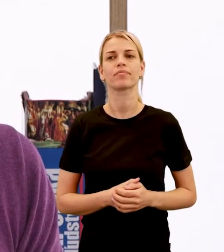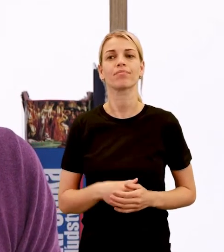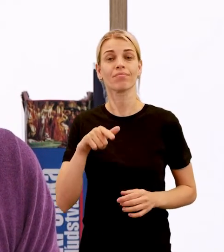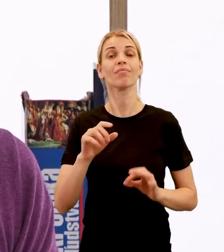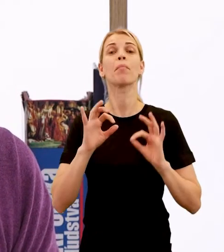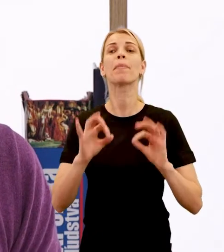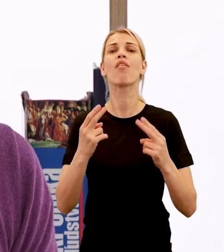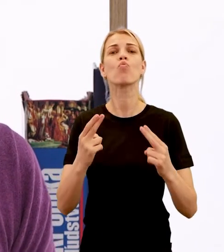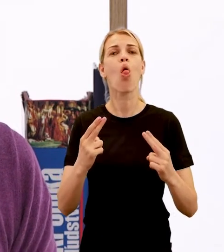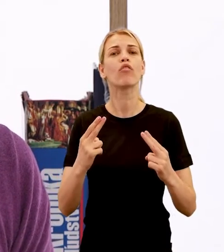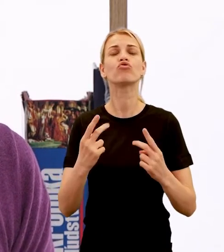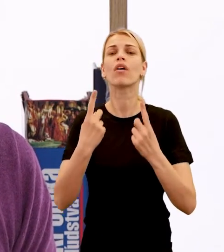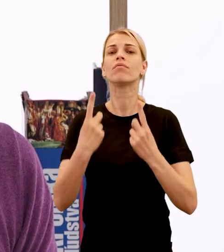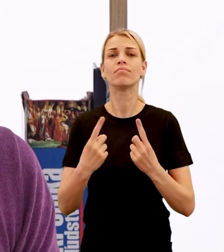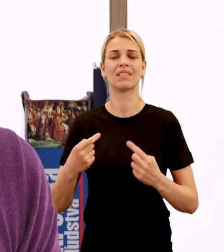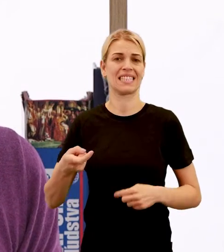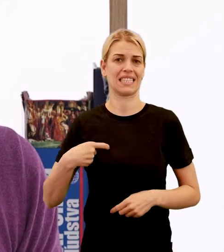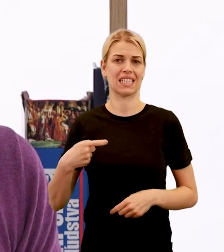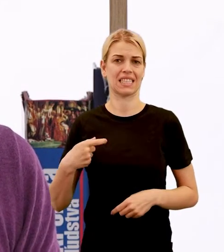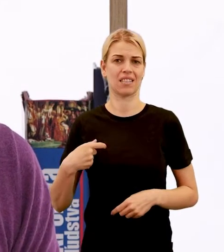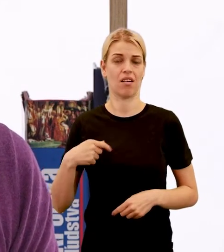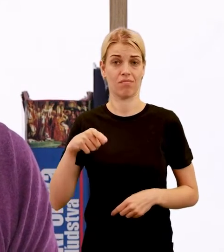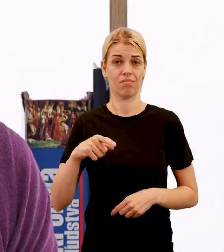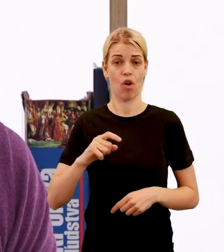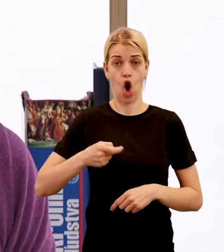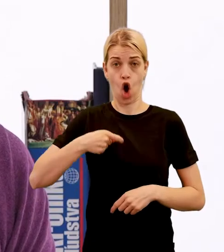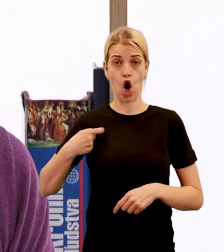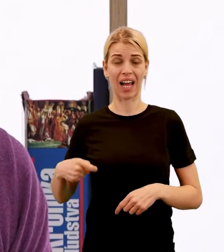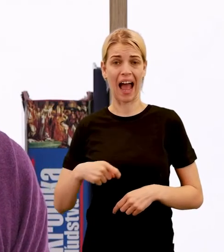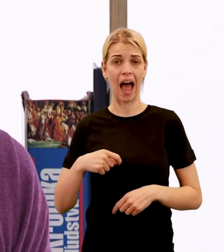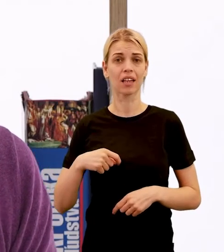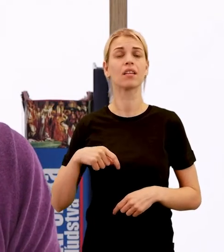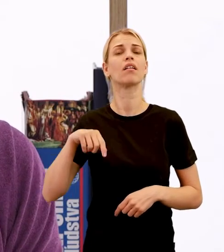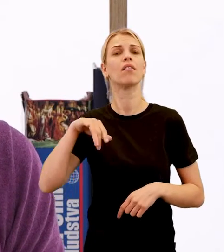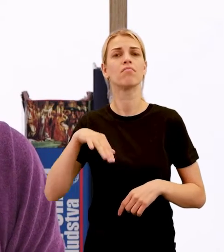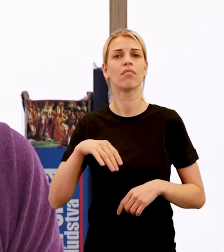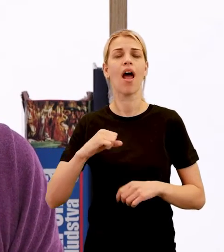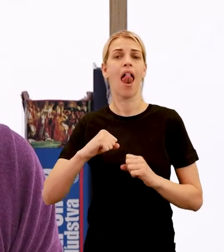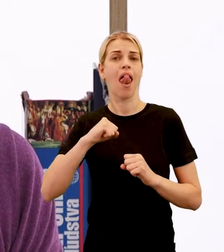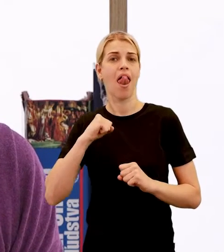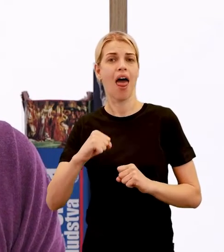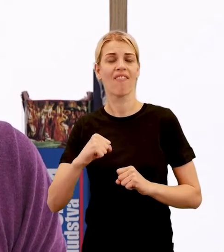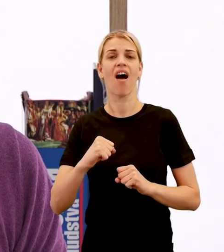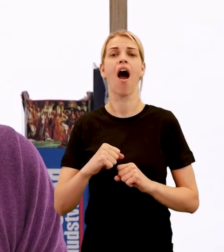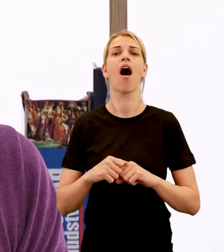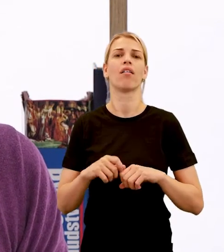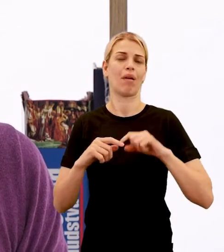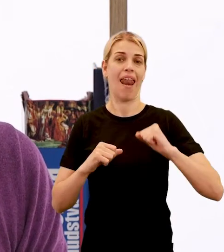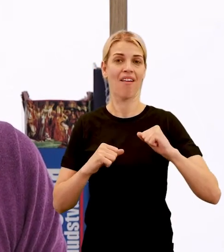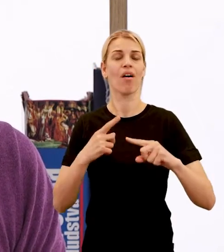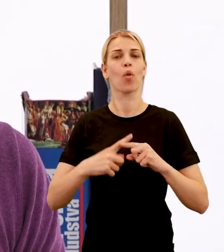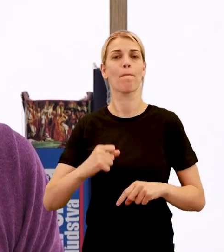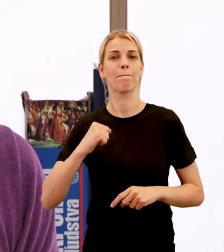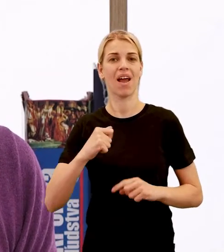práve srdce. Je to dutýv orgán, ktorý je rozdelený na ľavú a pravú stranu a tieto